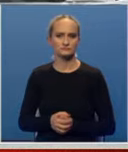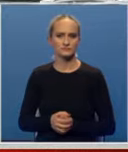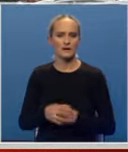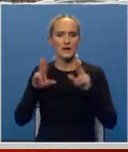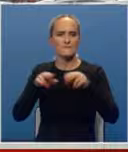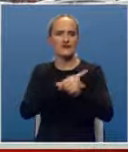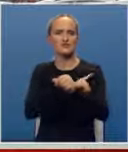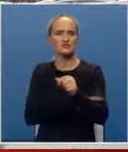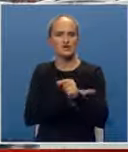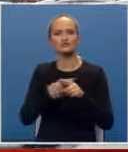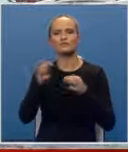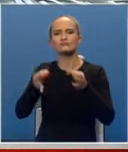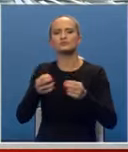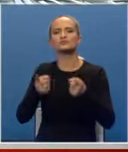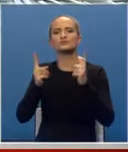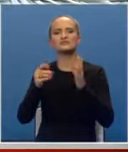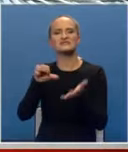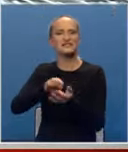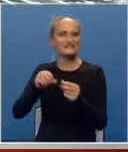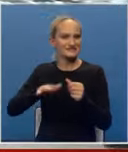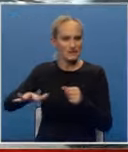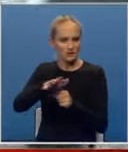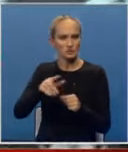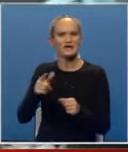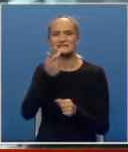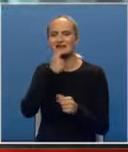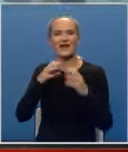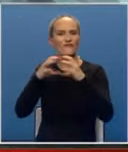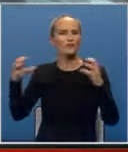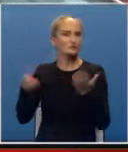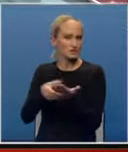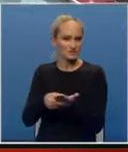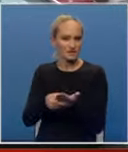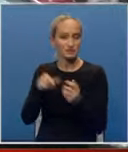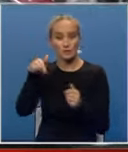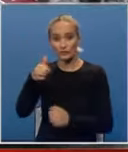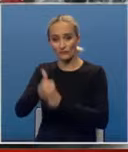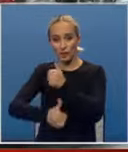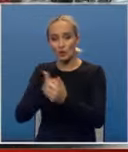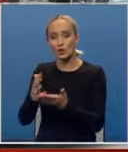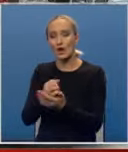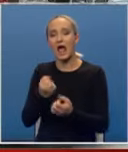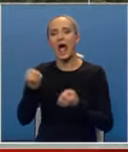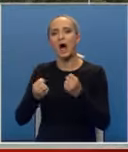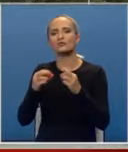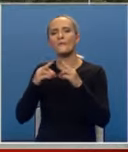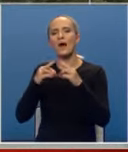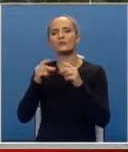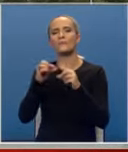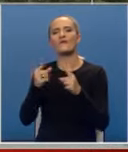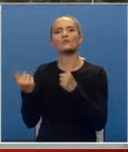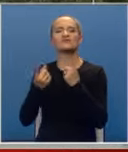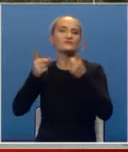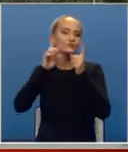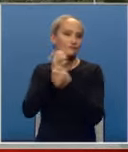Pravosnažni je pilog spora oko zemljišta u centru Banja Luka na lokaciji stare autobuske stanice ove godine u korist autoprevoza donio je Ustavni